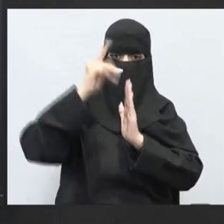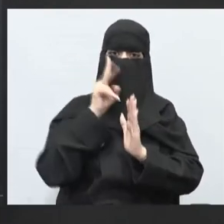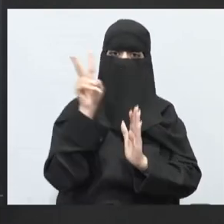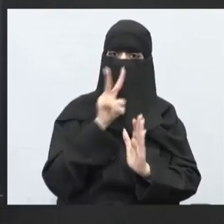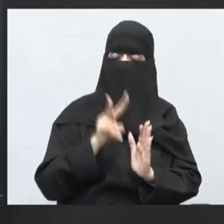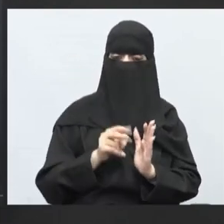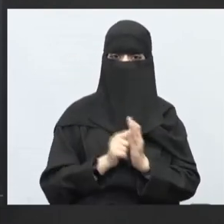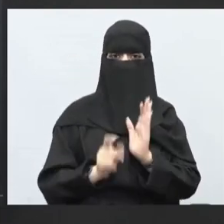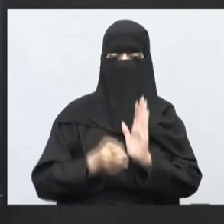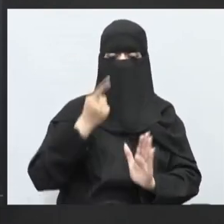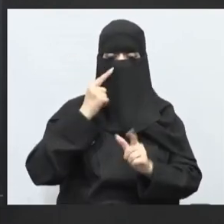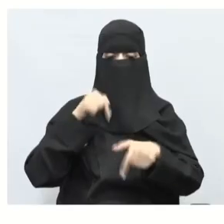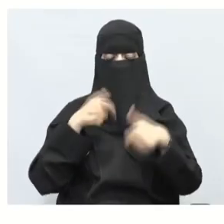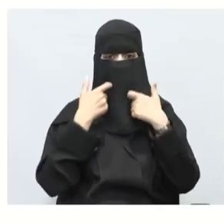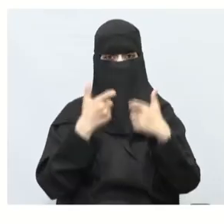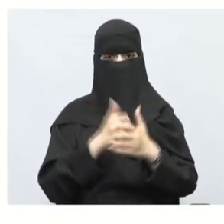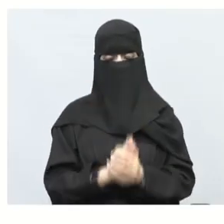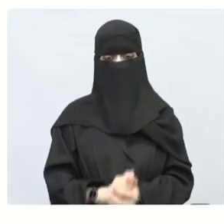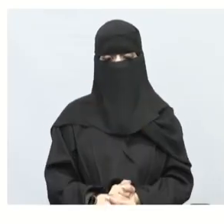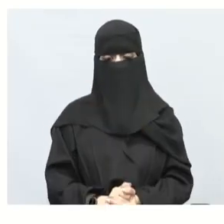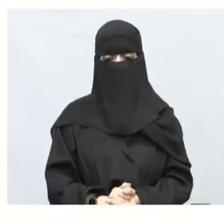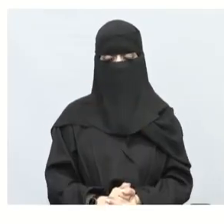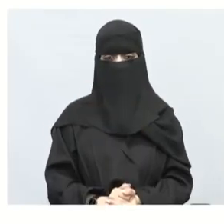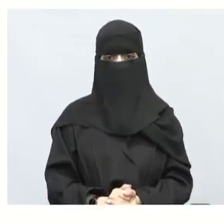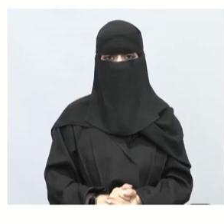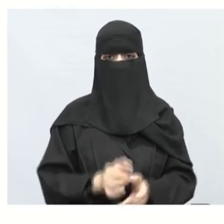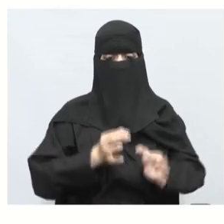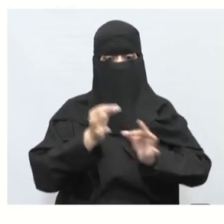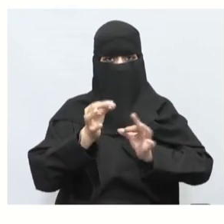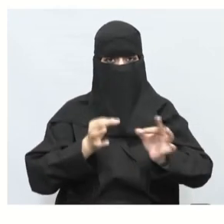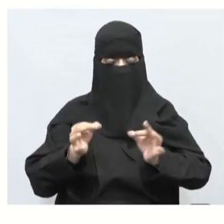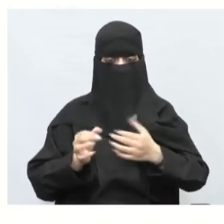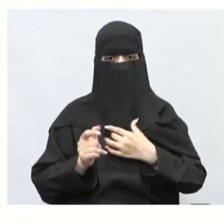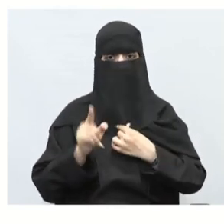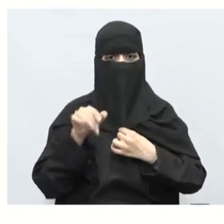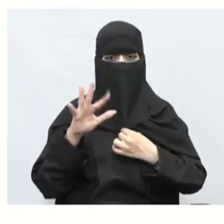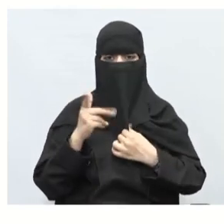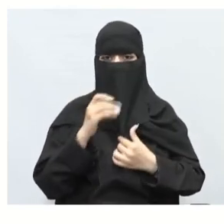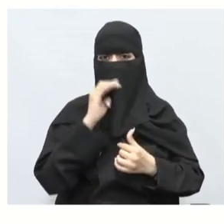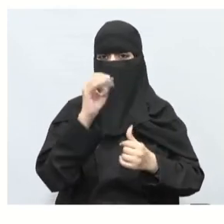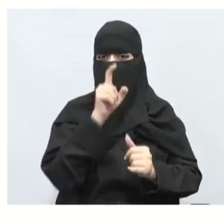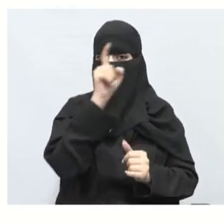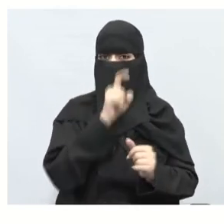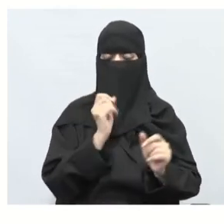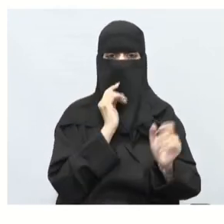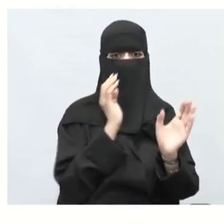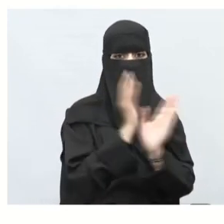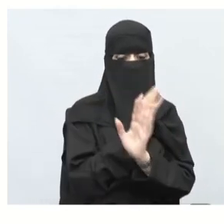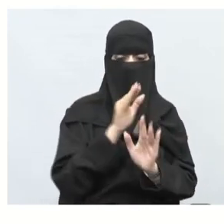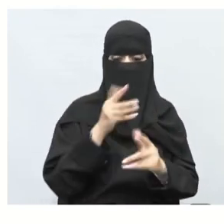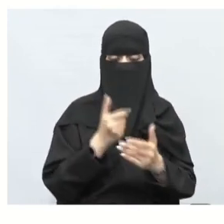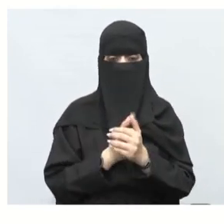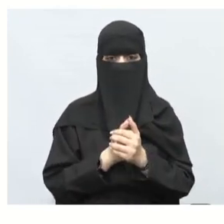نبدأ الآن مع بعض ركزوا جيدا في الشاشة الآن الخطة الحل المسألة ماذا؟ عكسيا هذه خطتنا